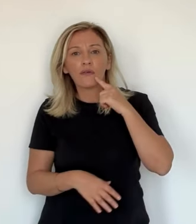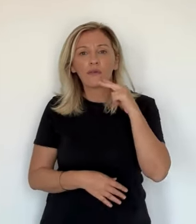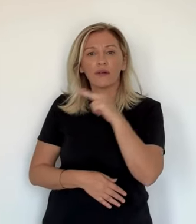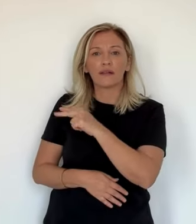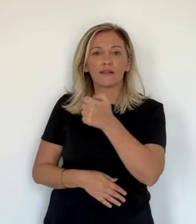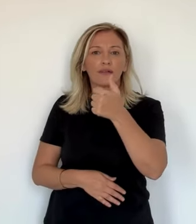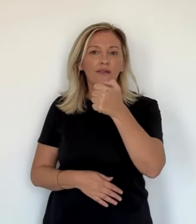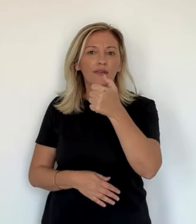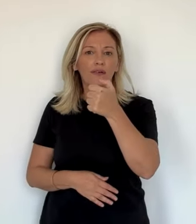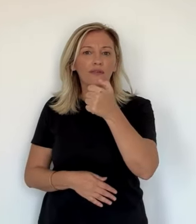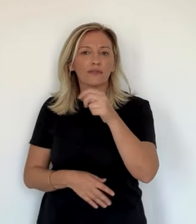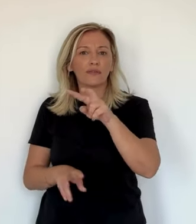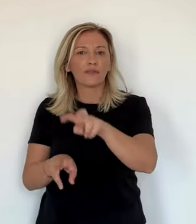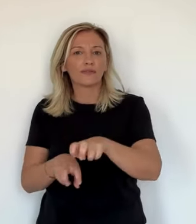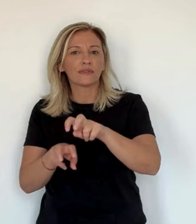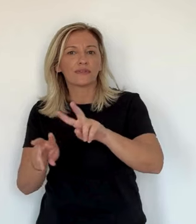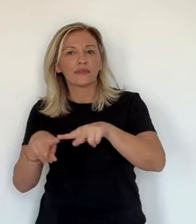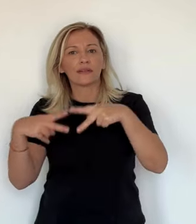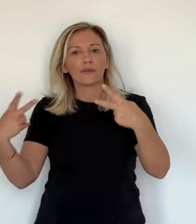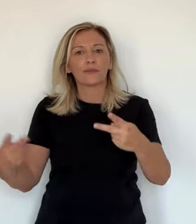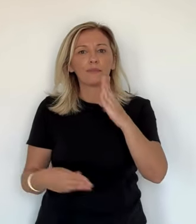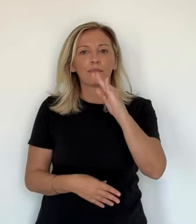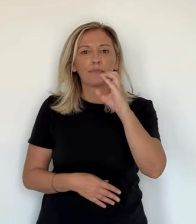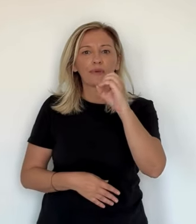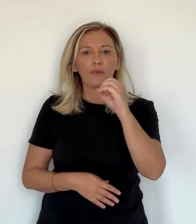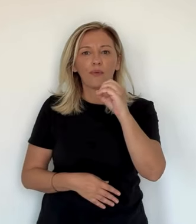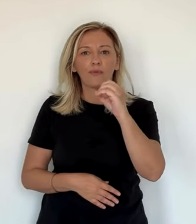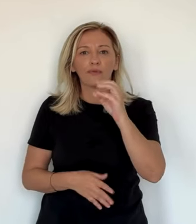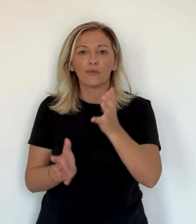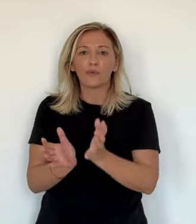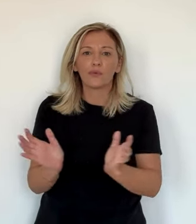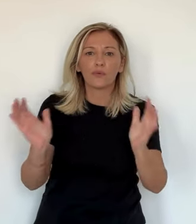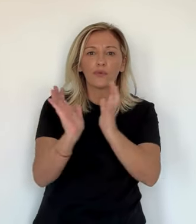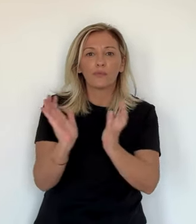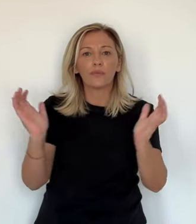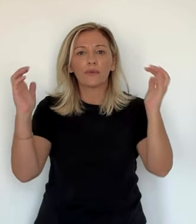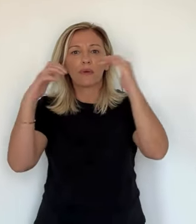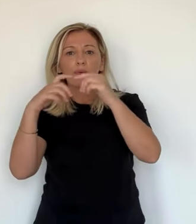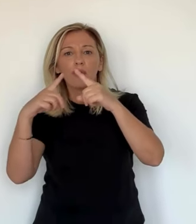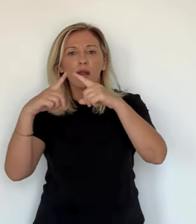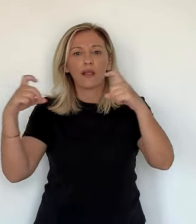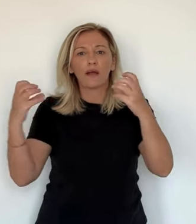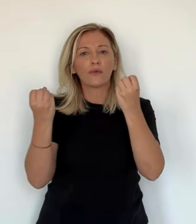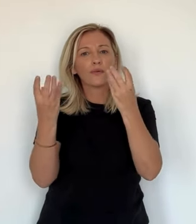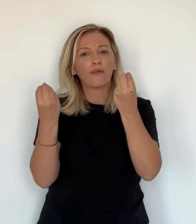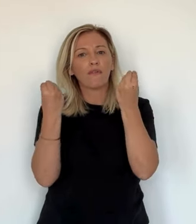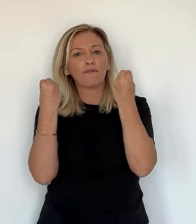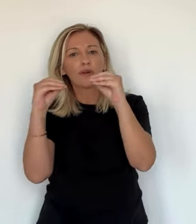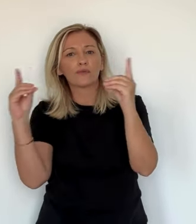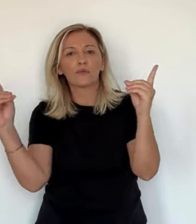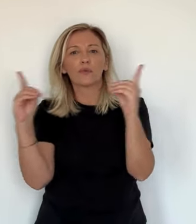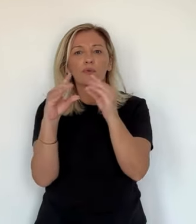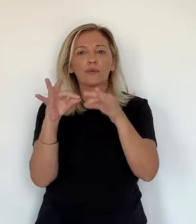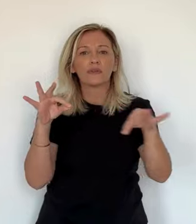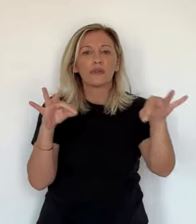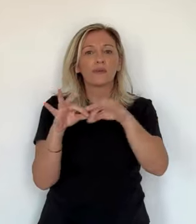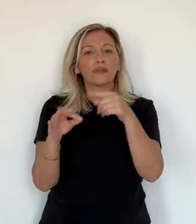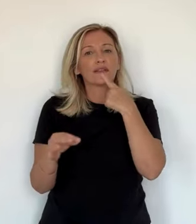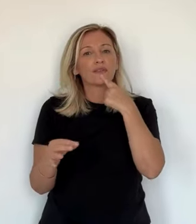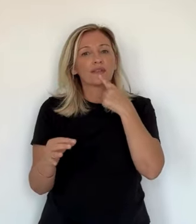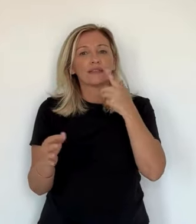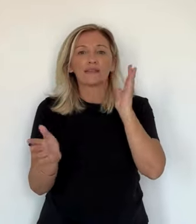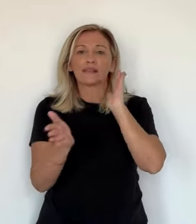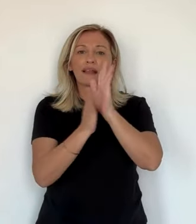Courges, potirons, potimarrons cultivés dans l'île, des circuits courts pour ces légumes bio de saison. Pourtant depuis la crise